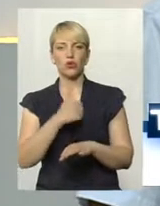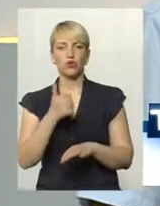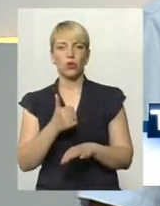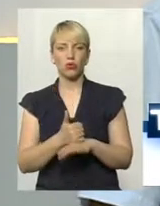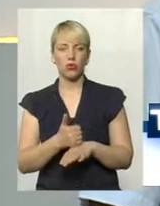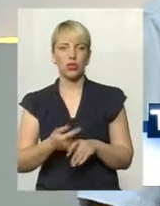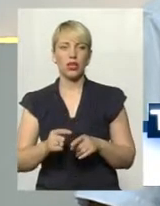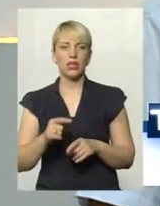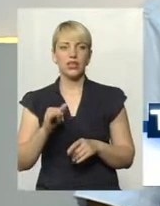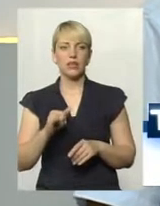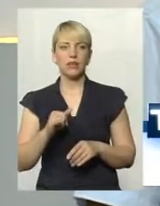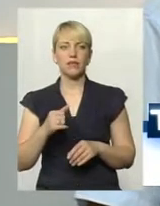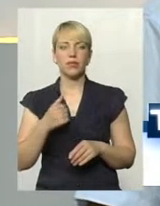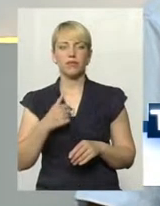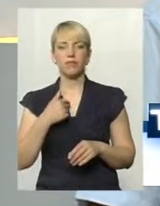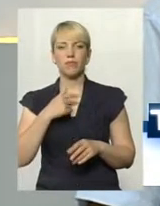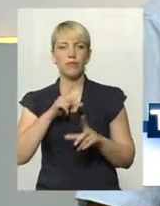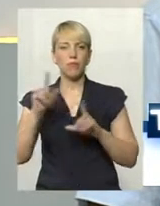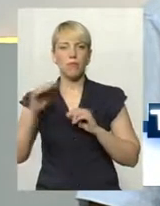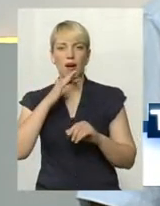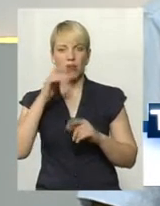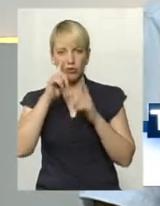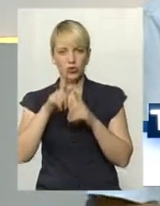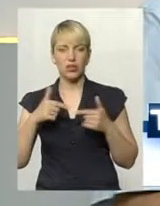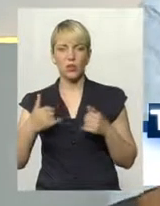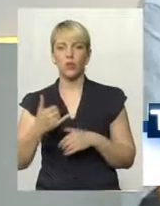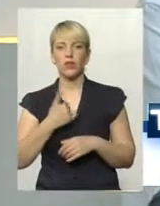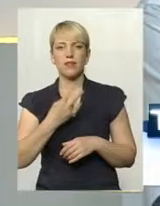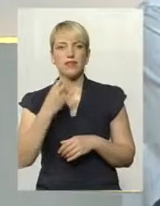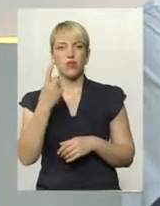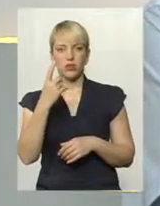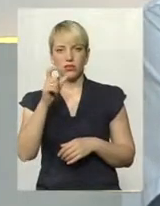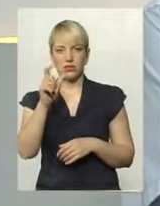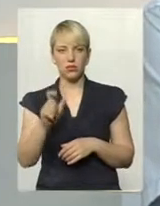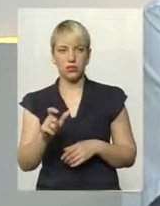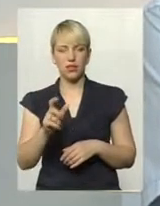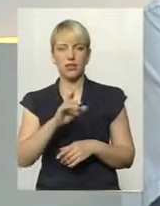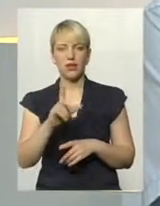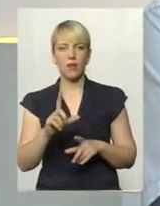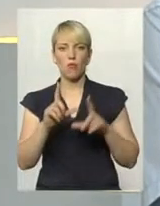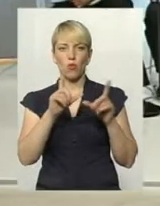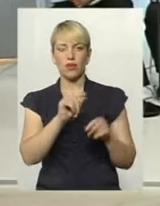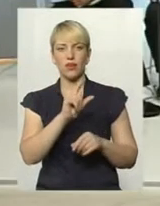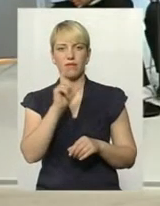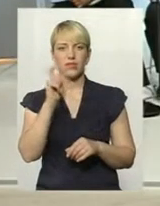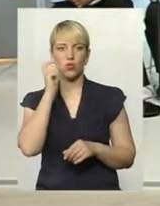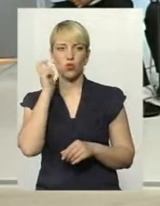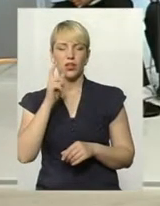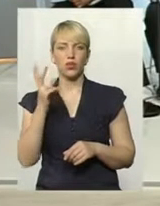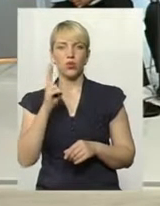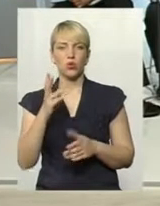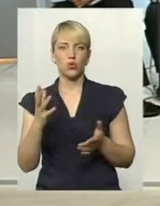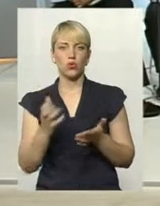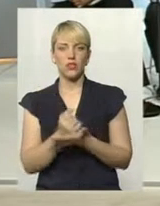багато країн. В нас жоден легкоатлет з Хмельницької області не уїхав з України, який досяг